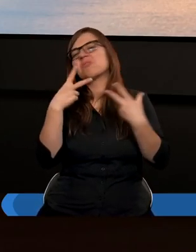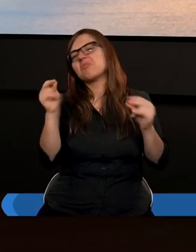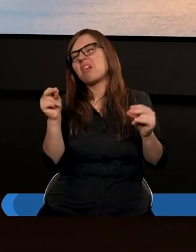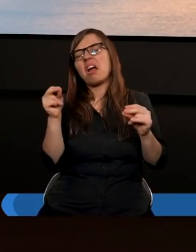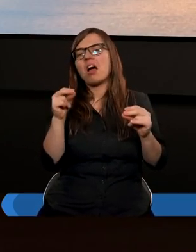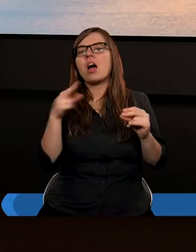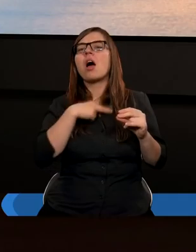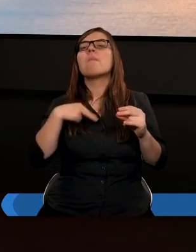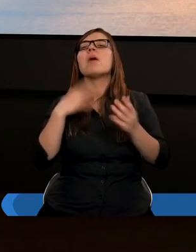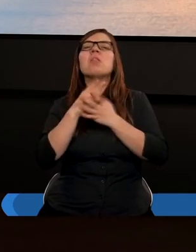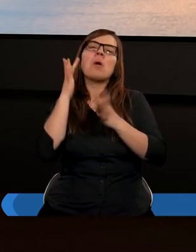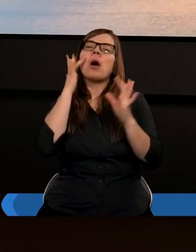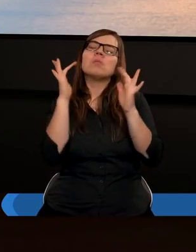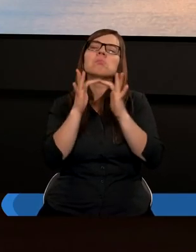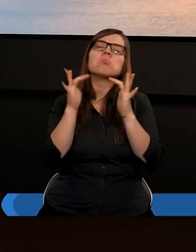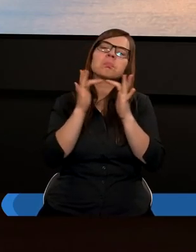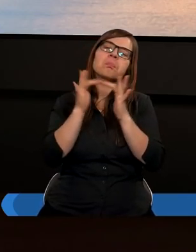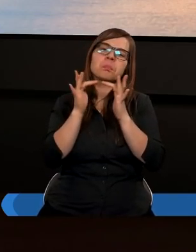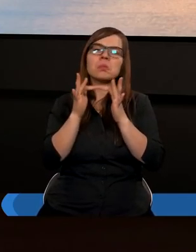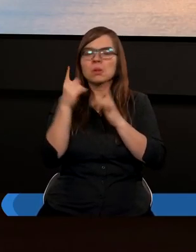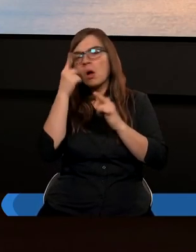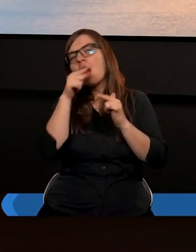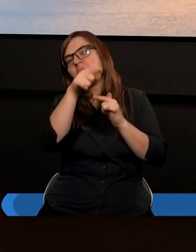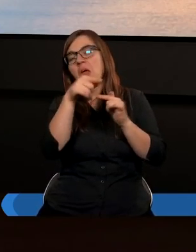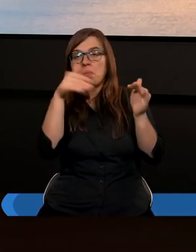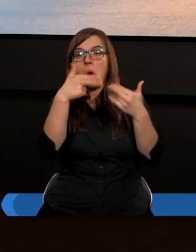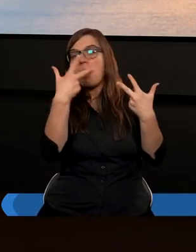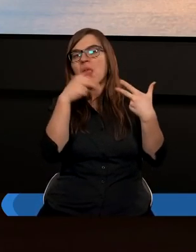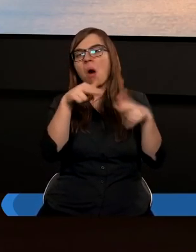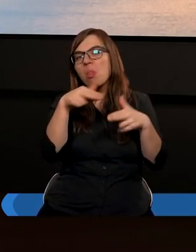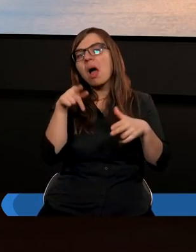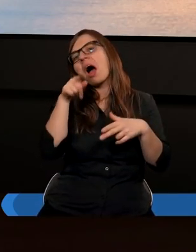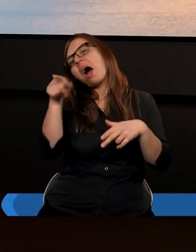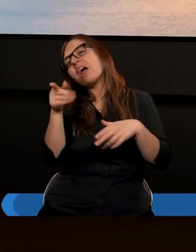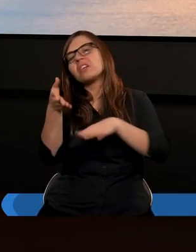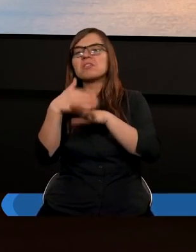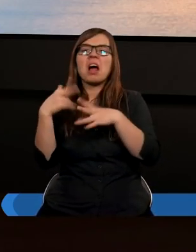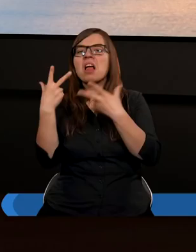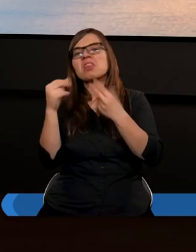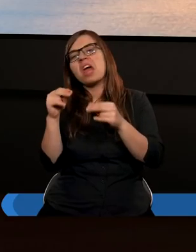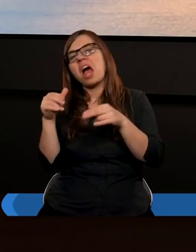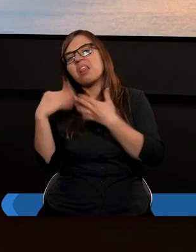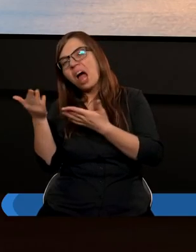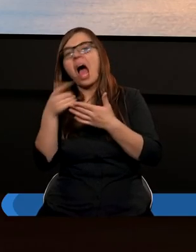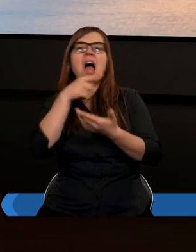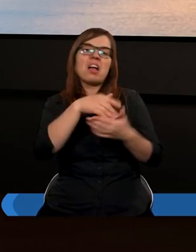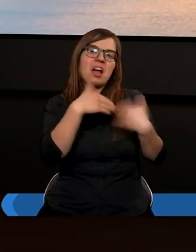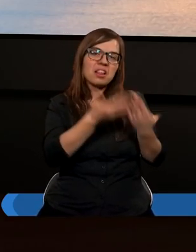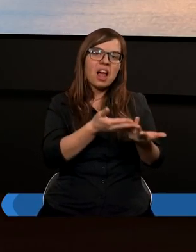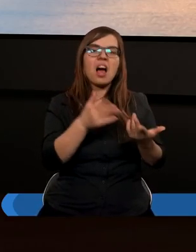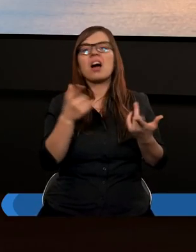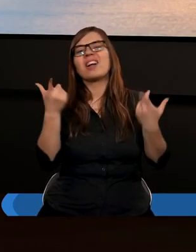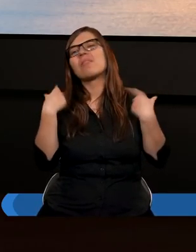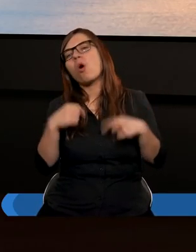nasze domysły tylko takie, że jakaś tam część ktoś tam nie oddaje, bo